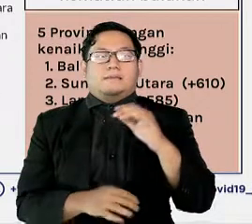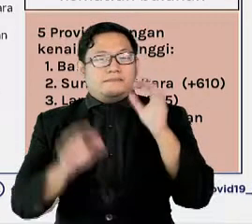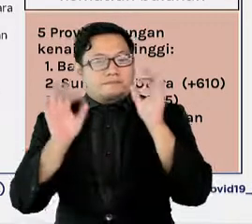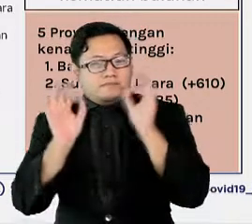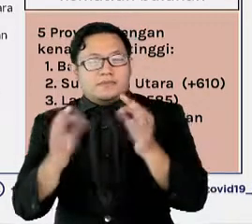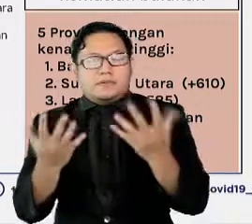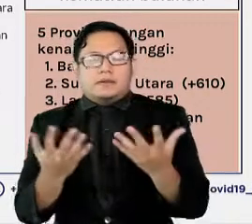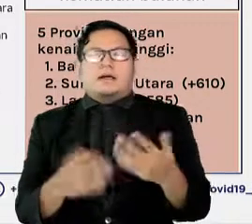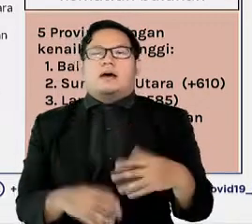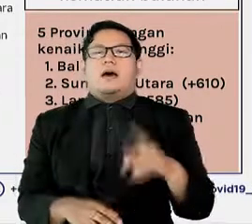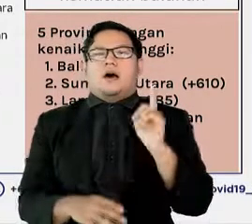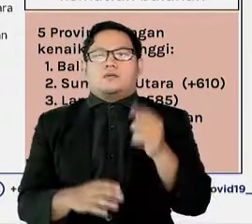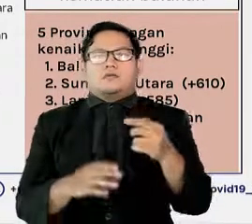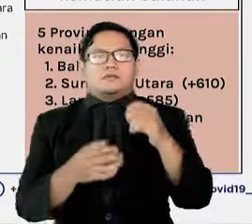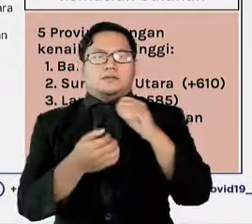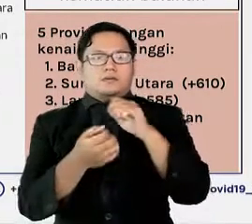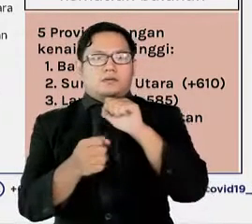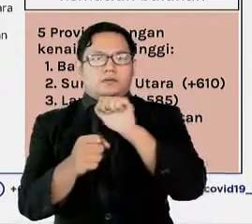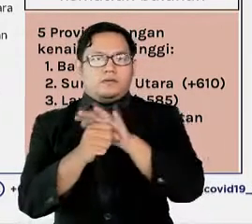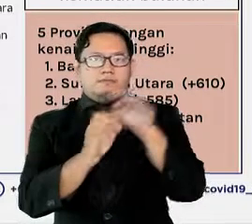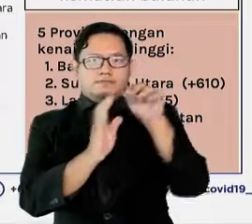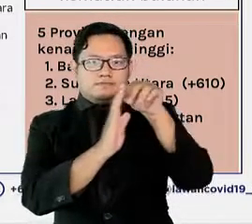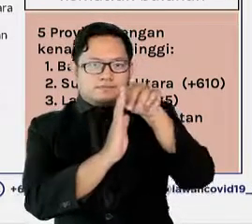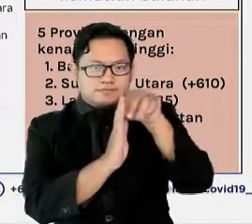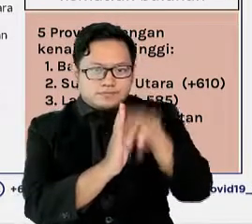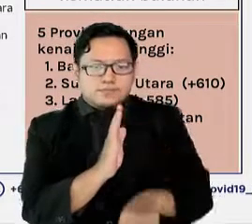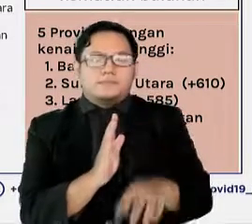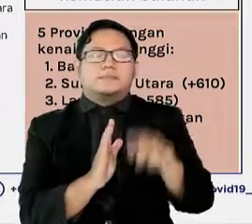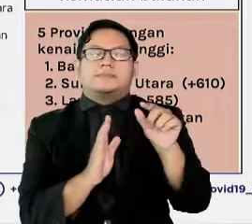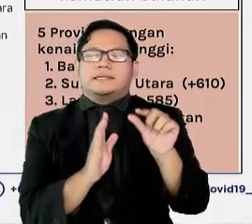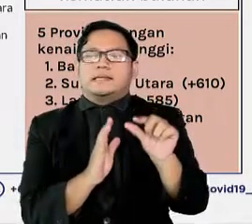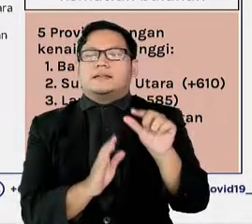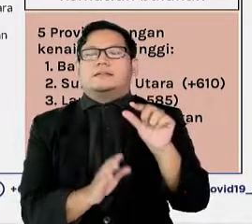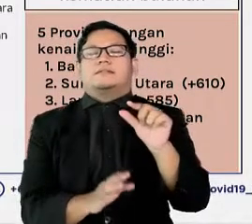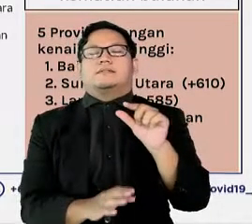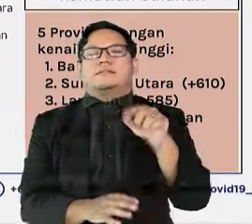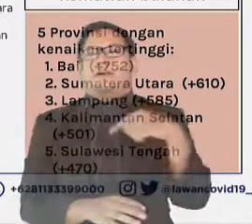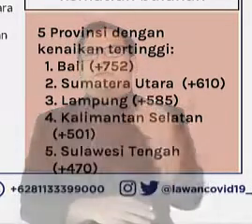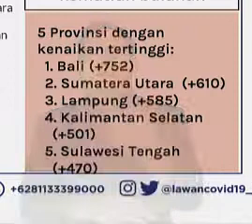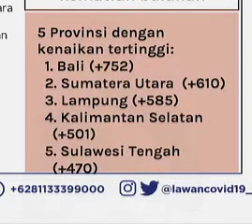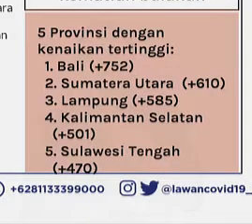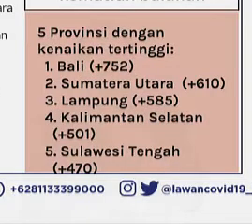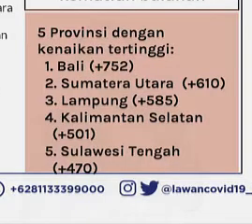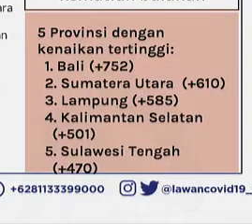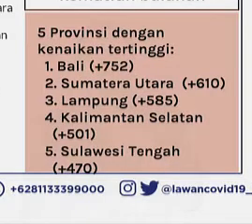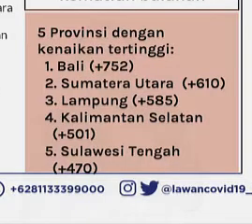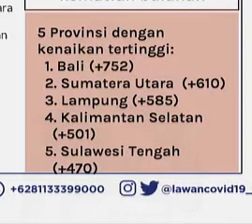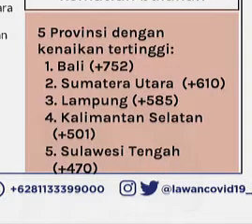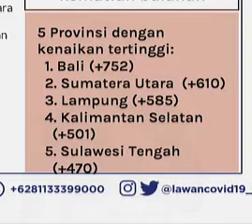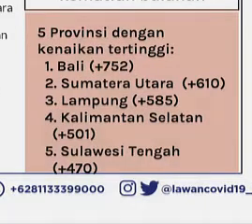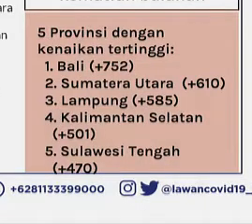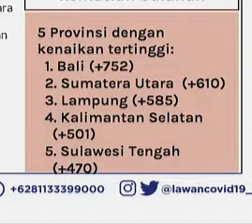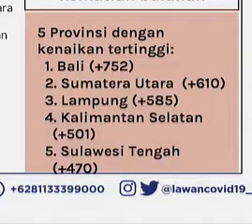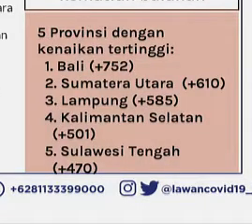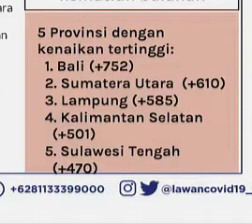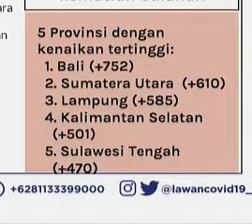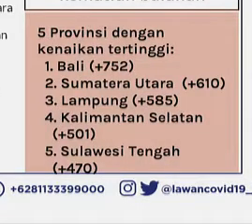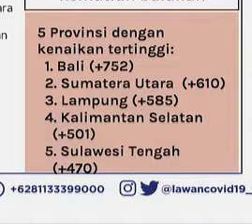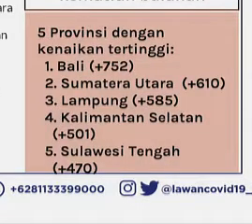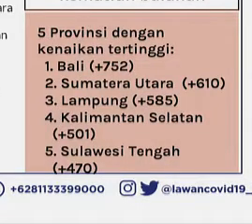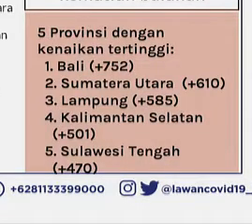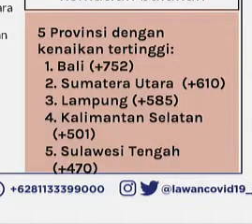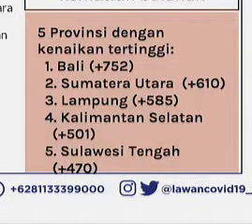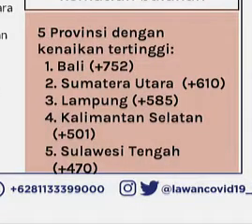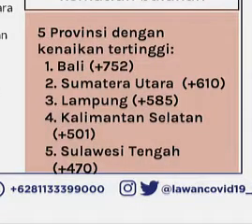menekan kasus menjadi lebih sedikit dari total kasus pada bulan Januari lalu atau di bawah 331